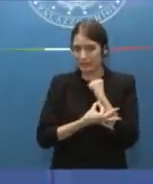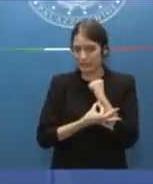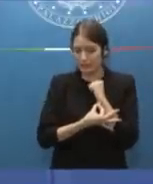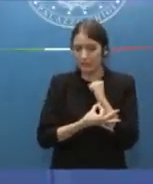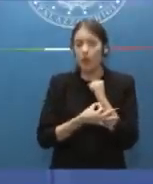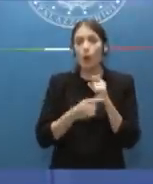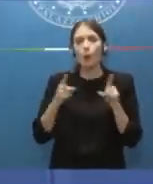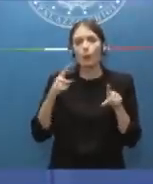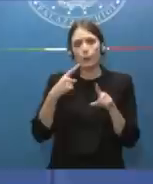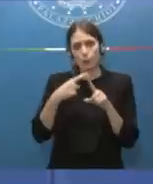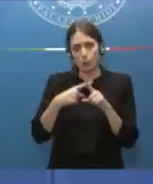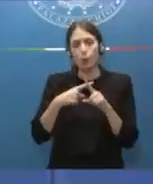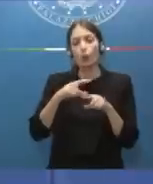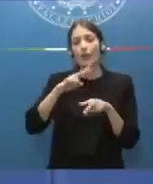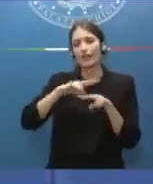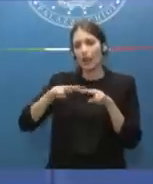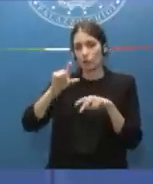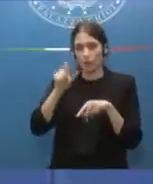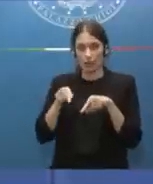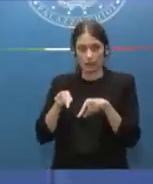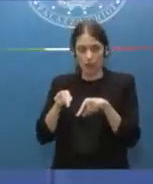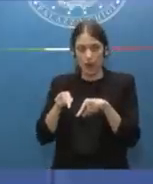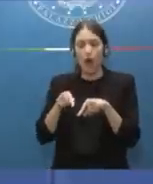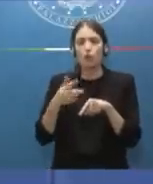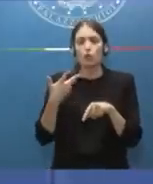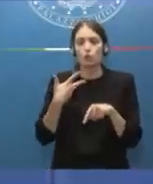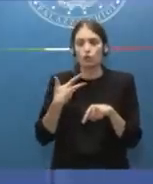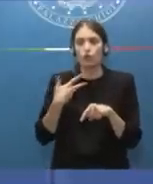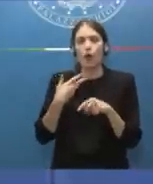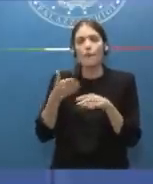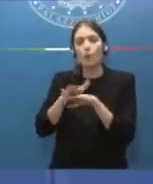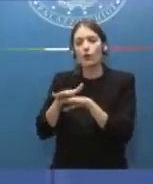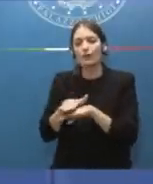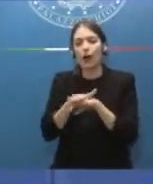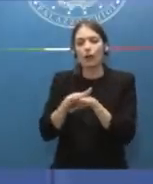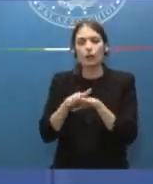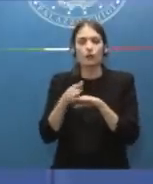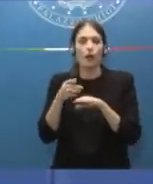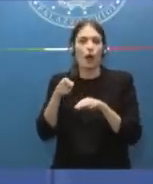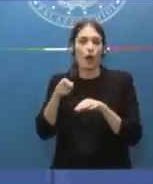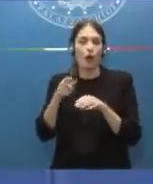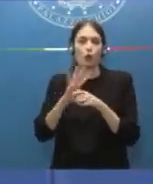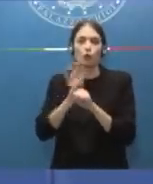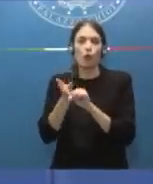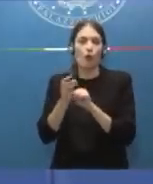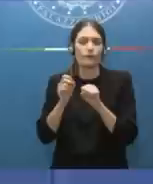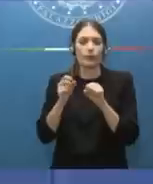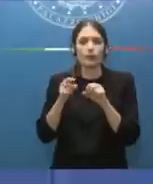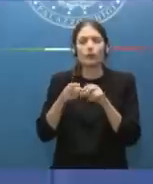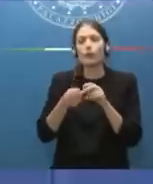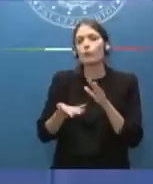è una delle nazioni che vantano i più alti tassi di letalità e di mortalità da Covid. E qualcosa non ha funzionato